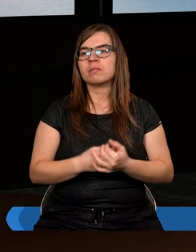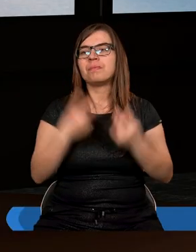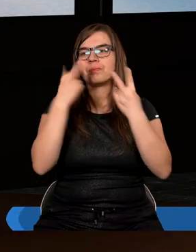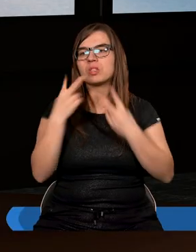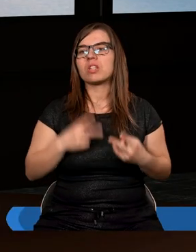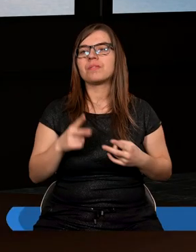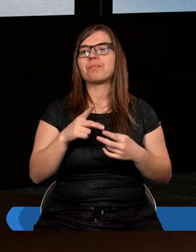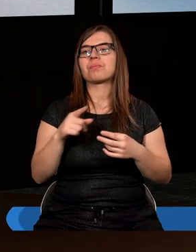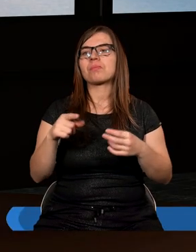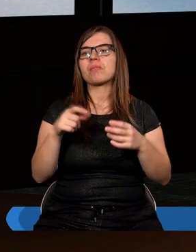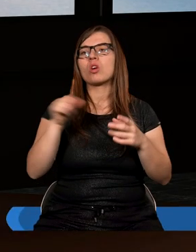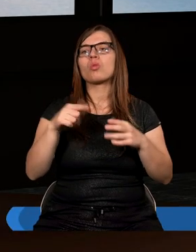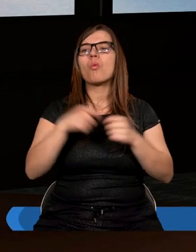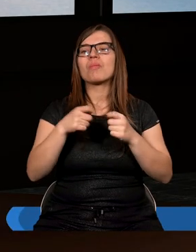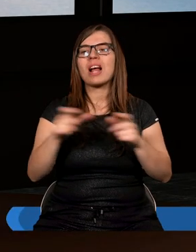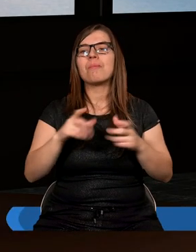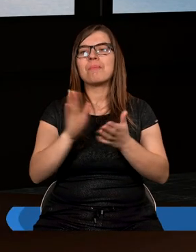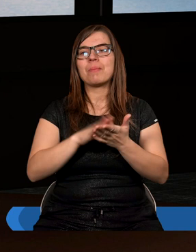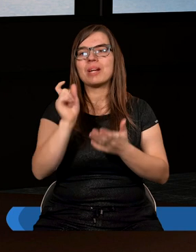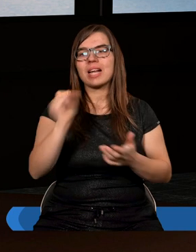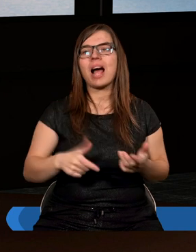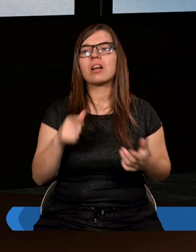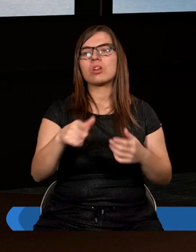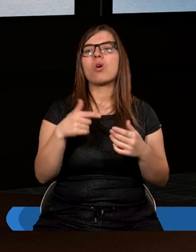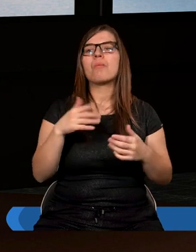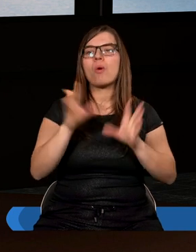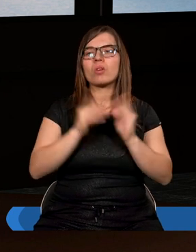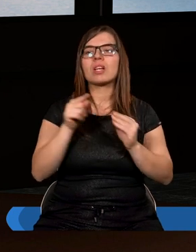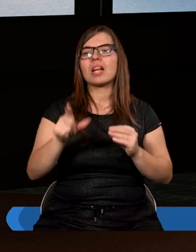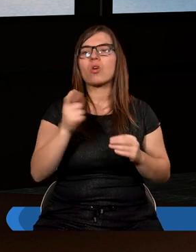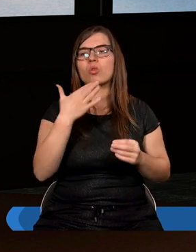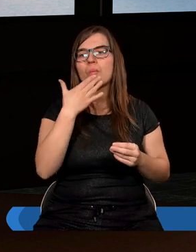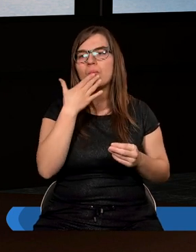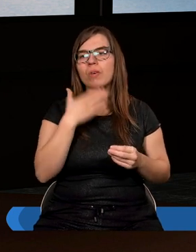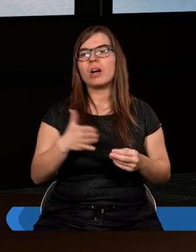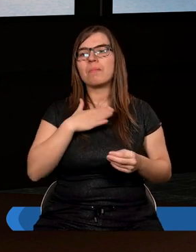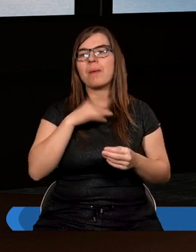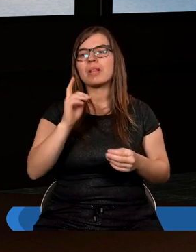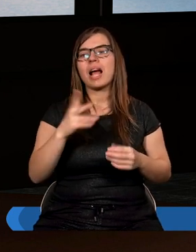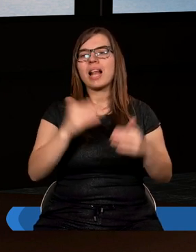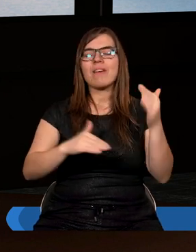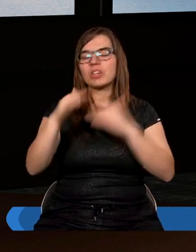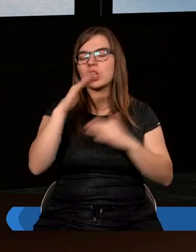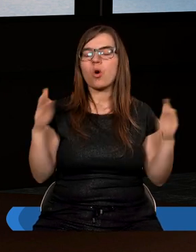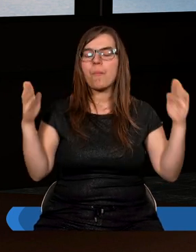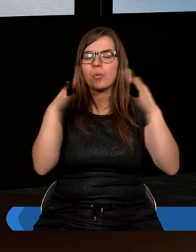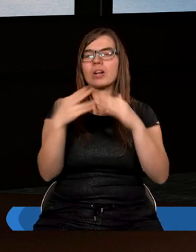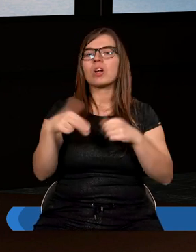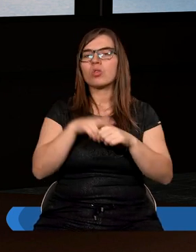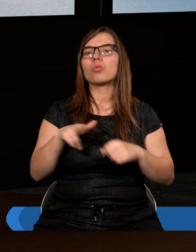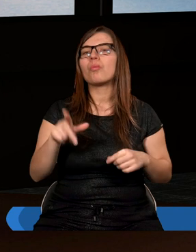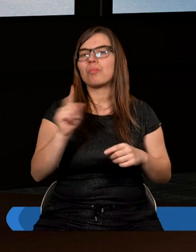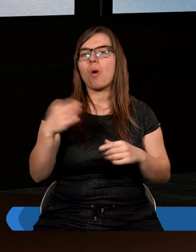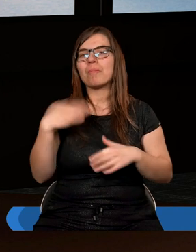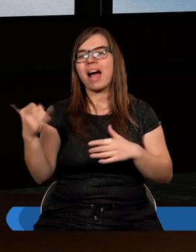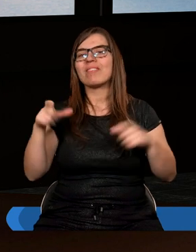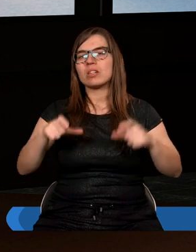Czytam z współcześnionej Biblii Gdańskiej. A oto podsumowanie tego, co mówimy. Mamy takiego najwyższego kapłana, który zasiadł po